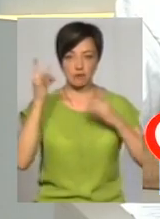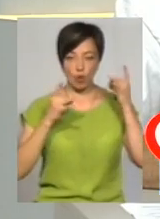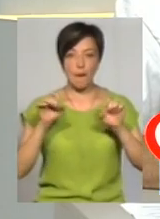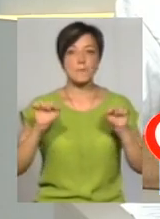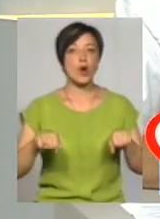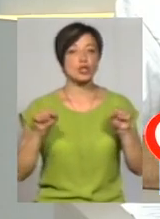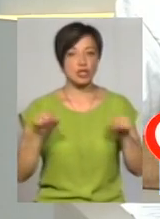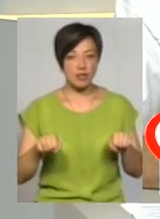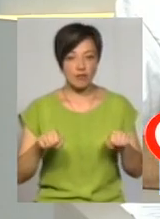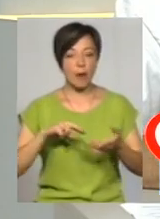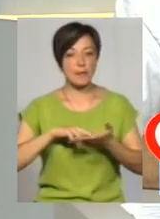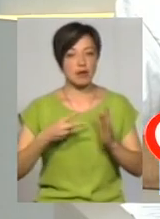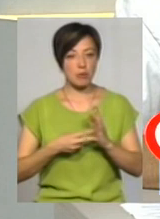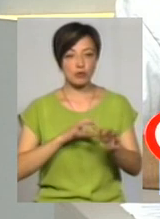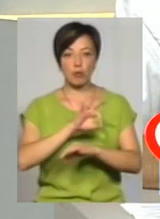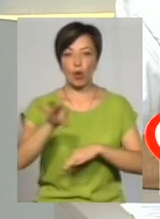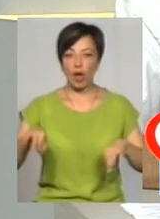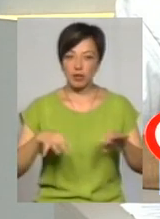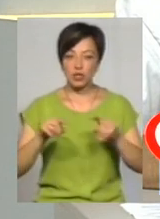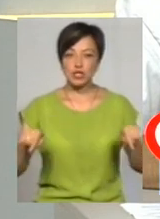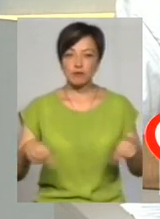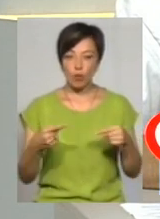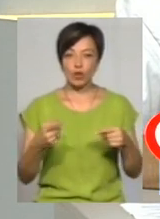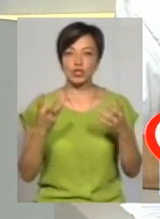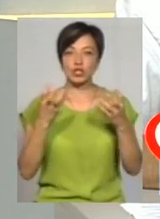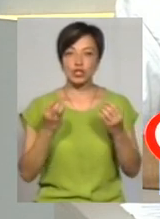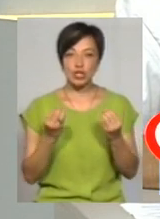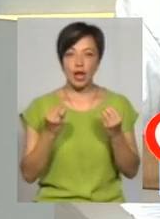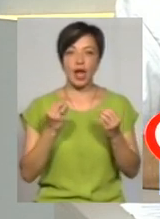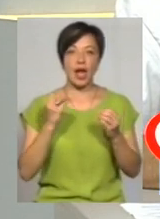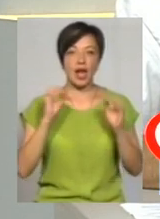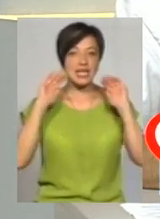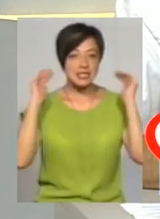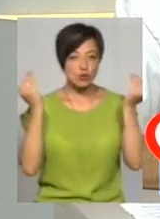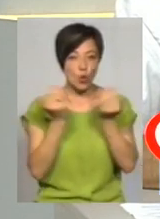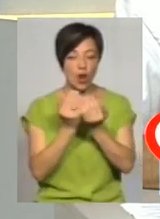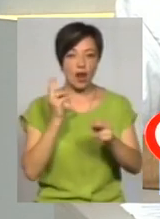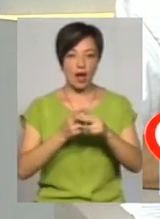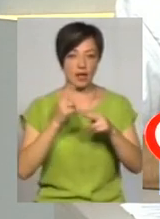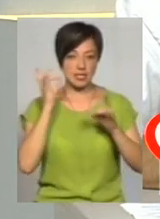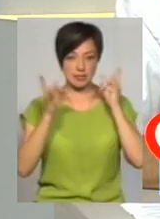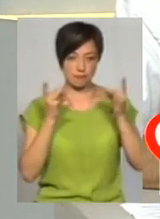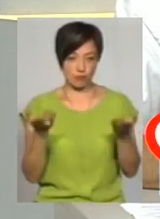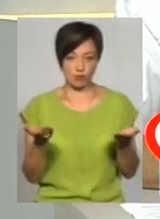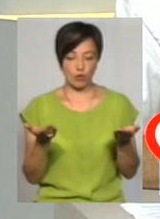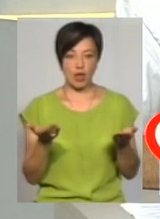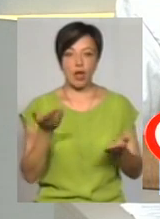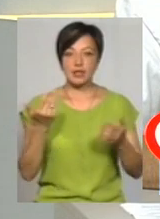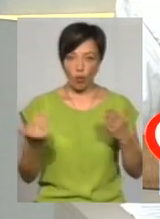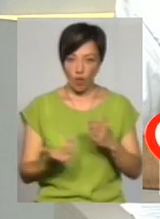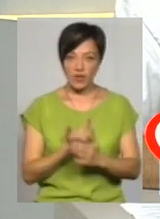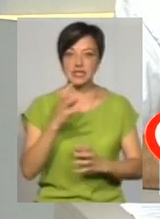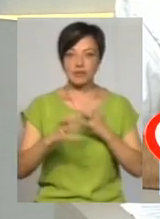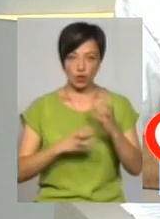Можливо, передбачено проєктом створення якоїсь шумоізоляції, якихось бар'єрів, екранів. Якщо це новітня